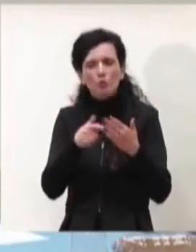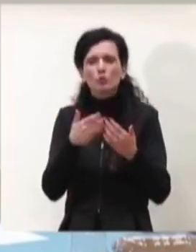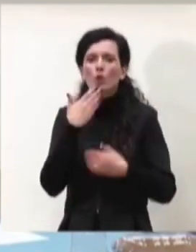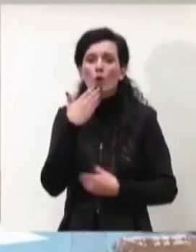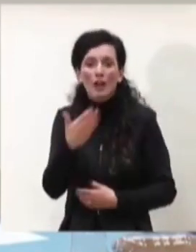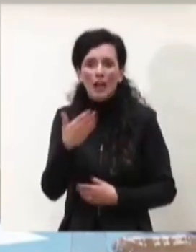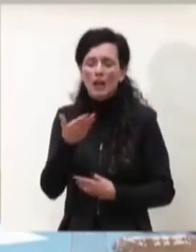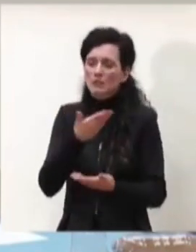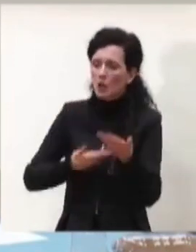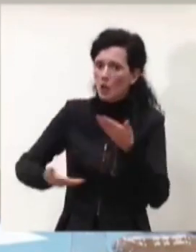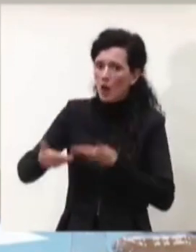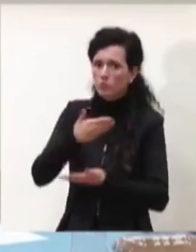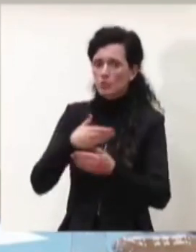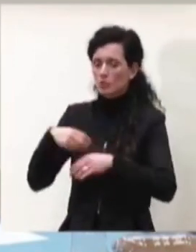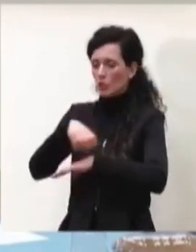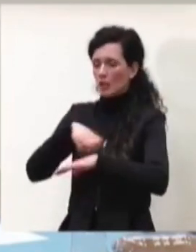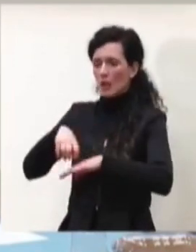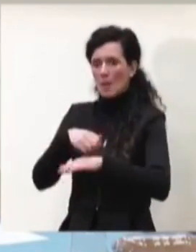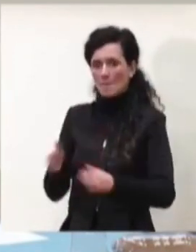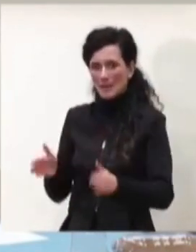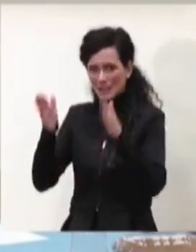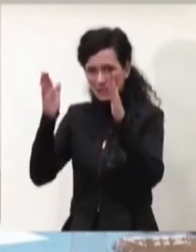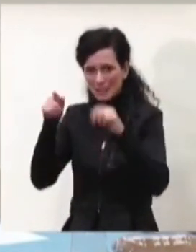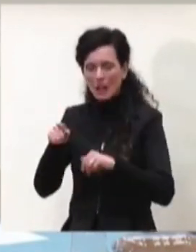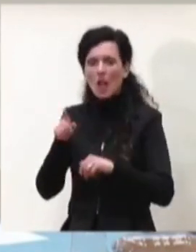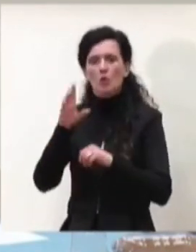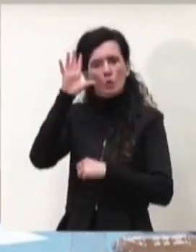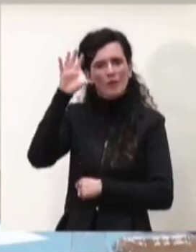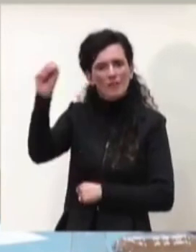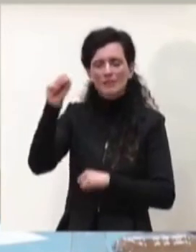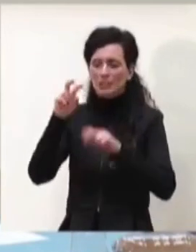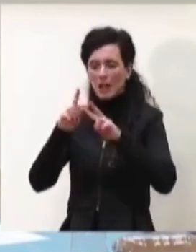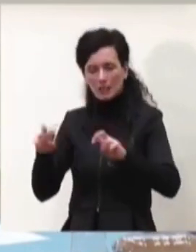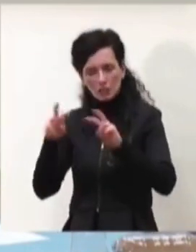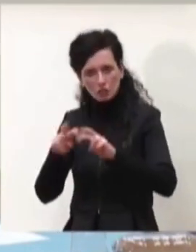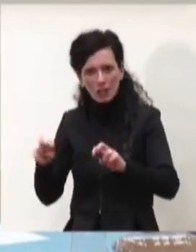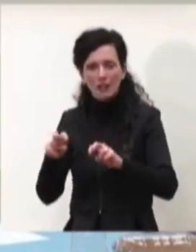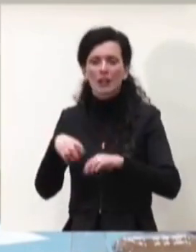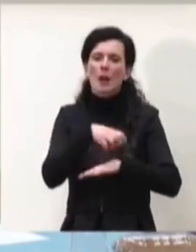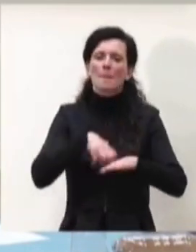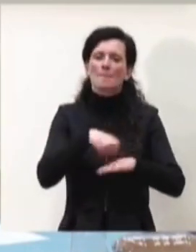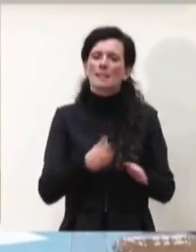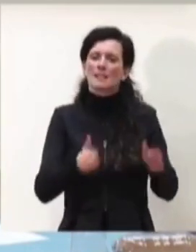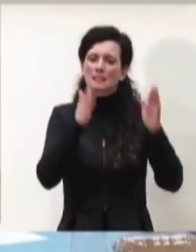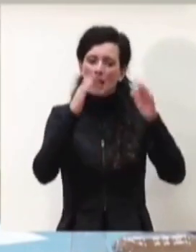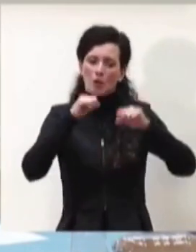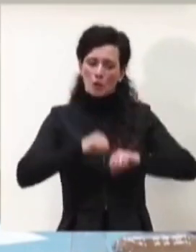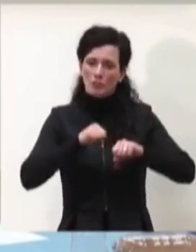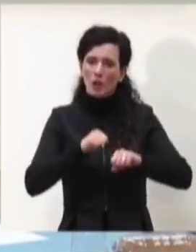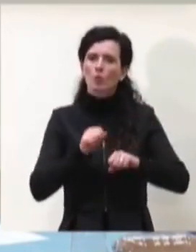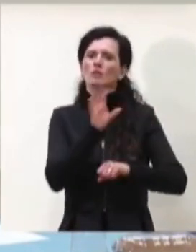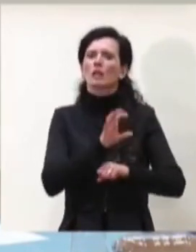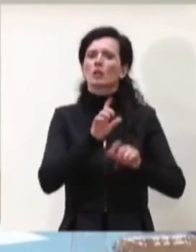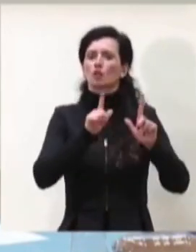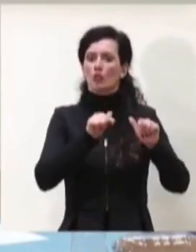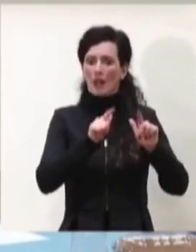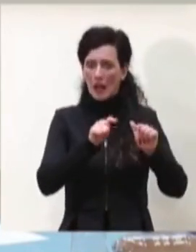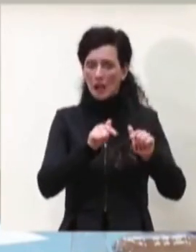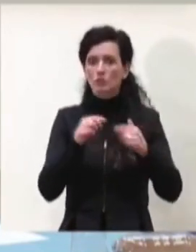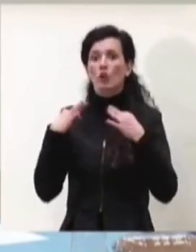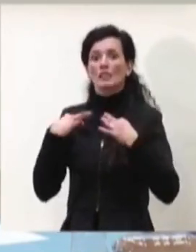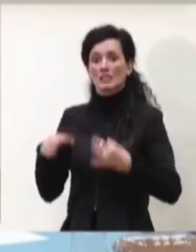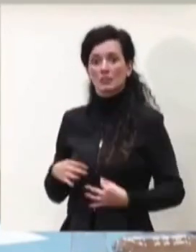Ministero dell'Università della Ricerca, Ministero della Salute, Regione Lazio, Istituto